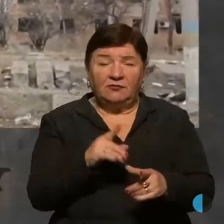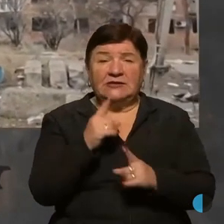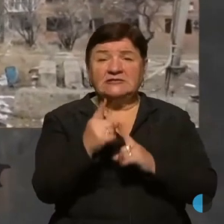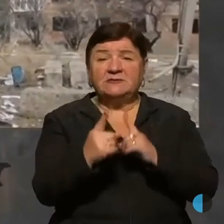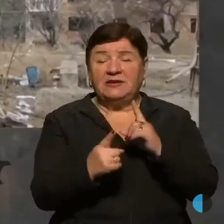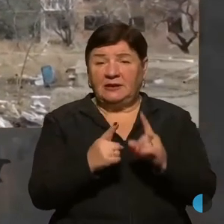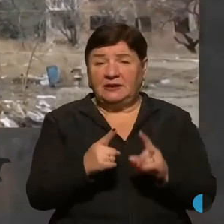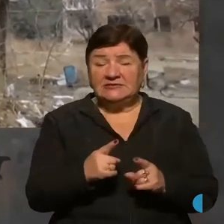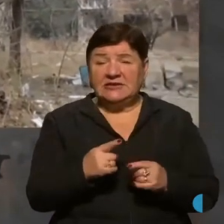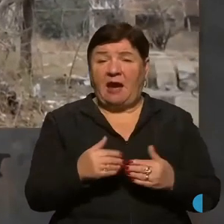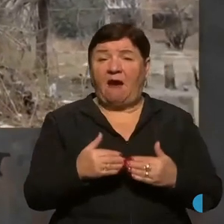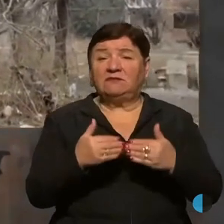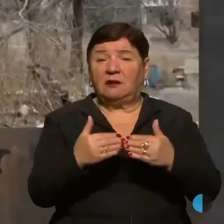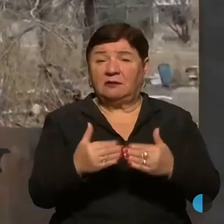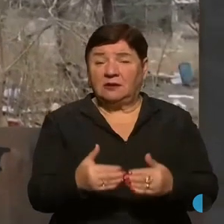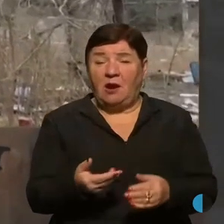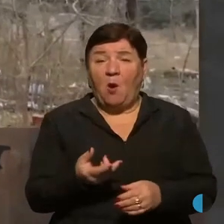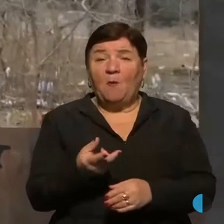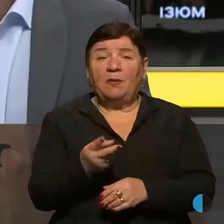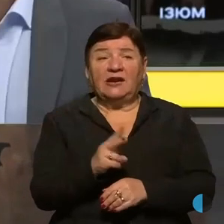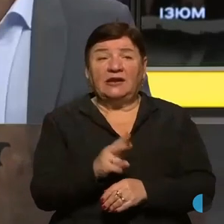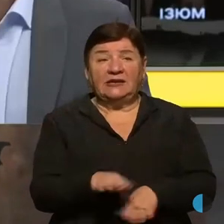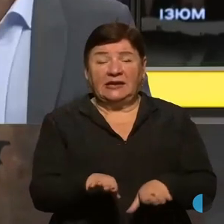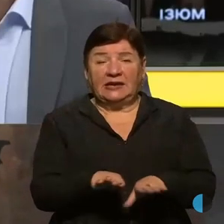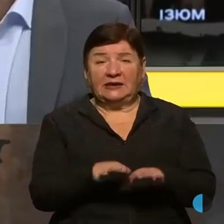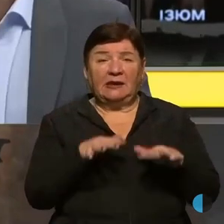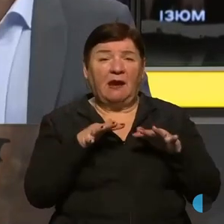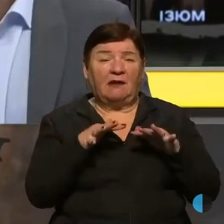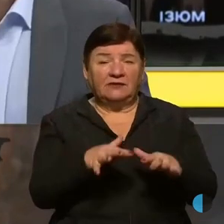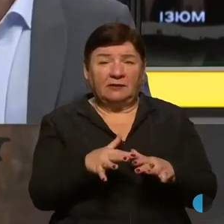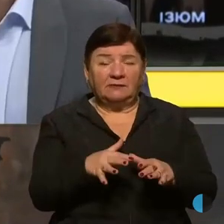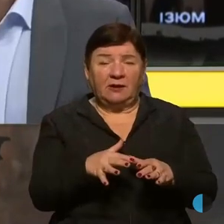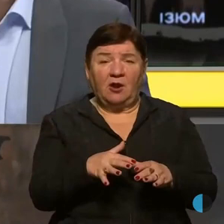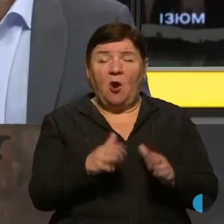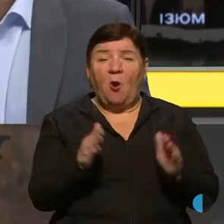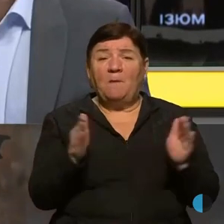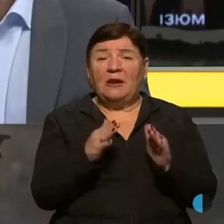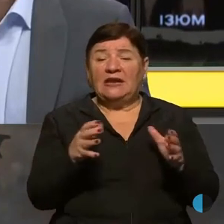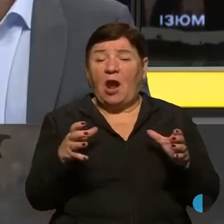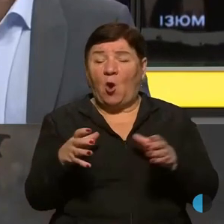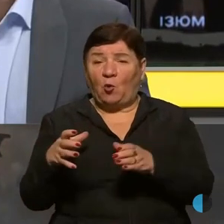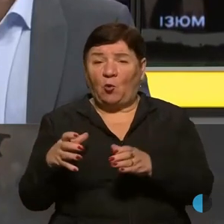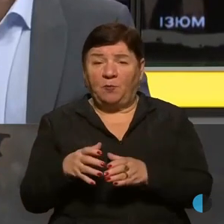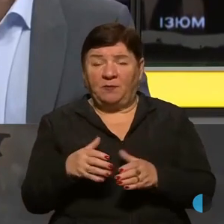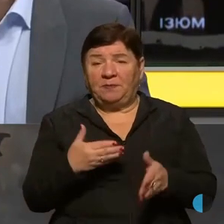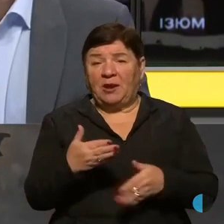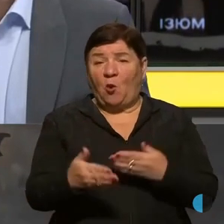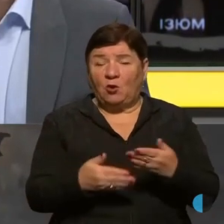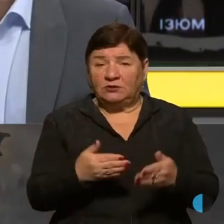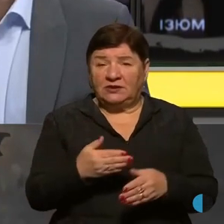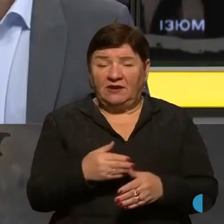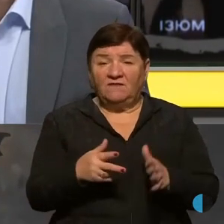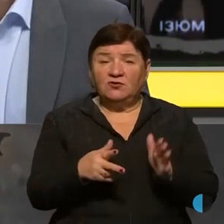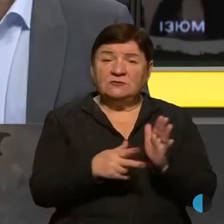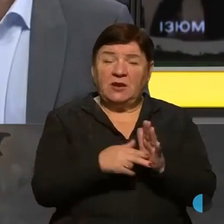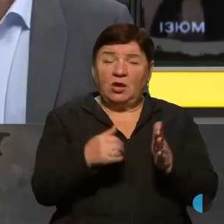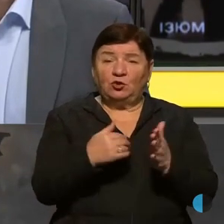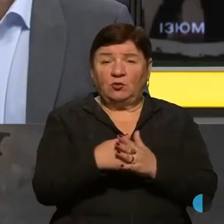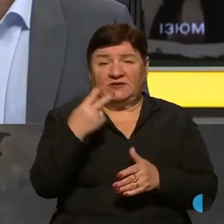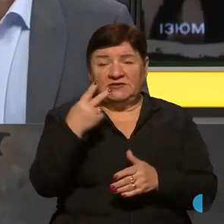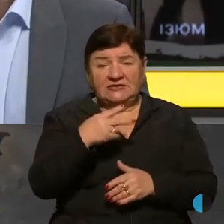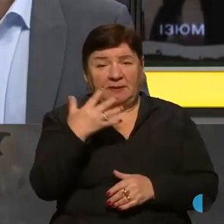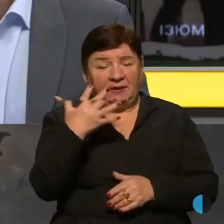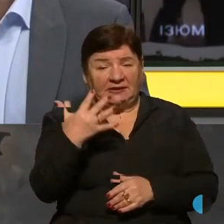тактику, перейти на атаки малих груп піхоти, піхоти від 8 до 25, коли і